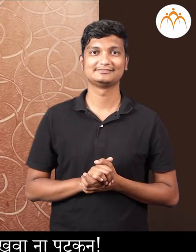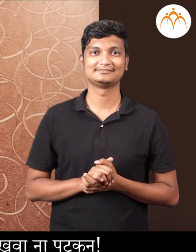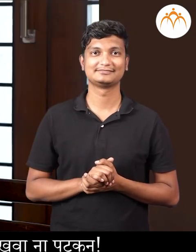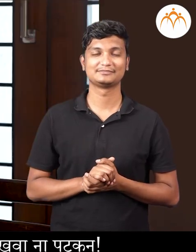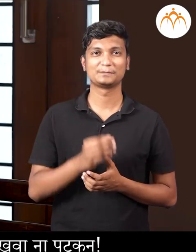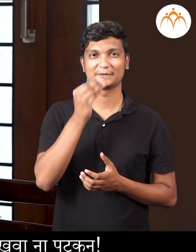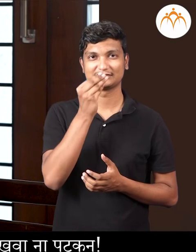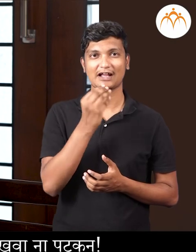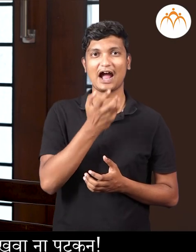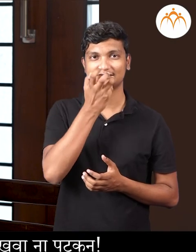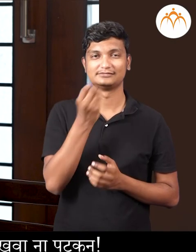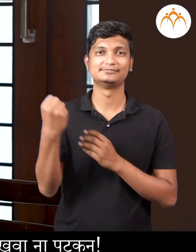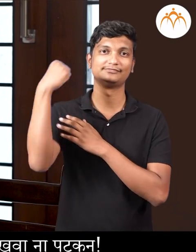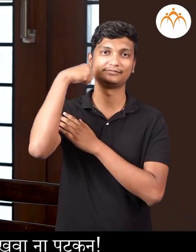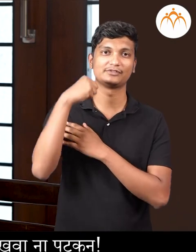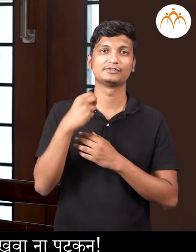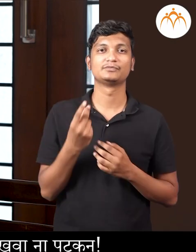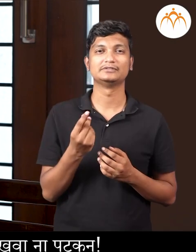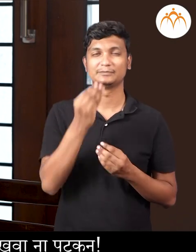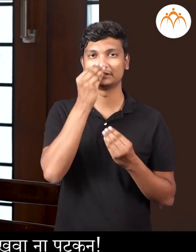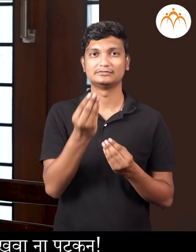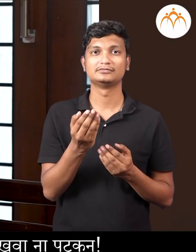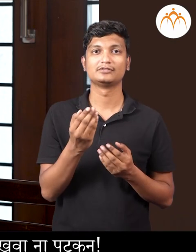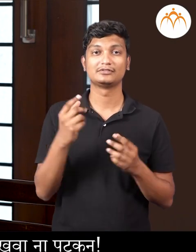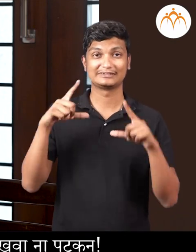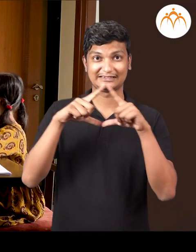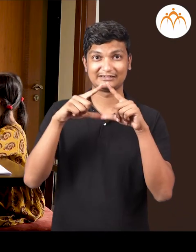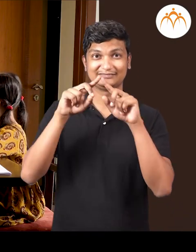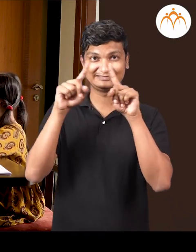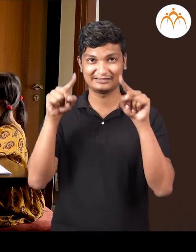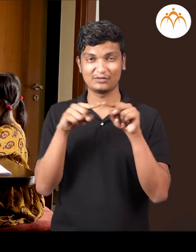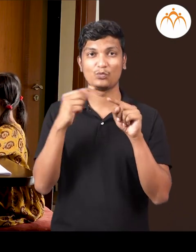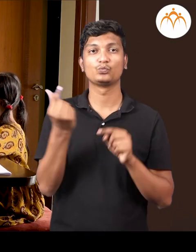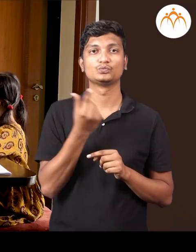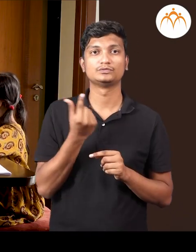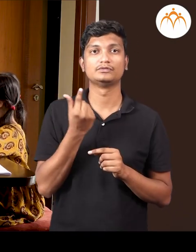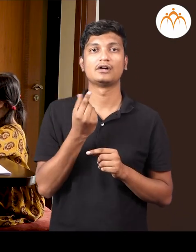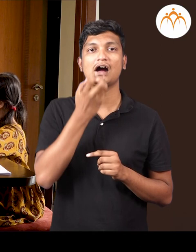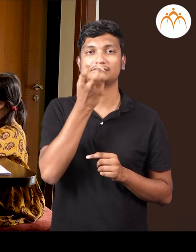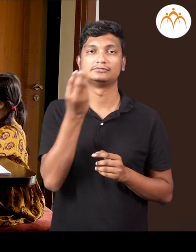तुमी मोला बिम काड़ून दाक्वाने ठेउधा पट्कन, हे आकार वापूरून. बहु